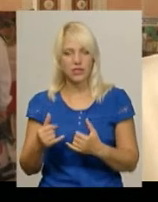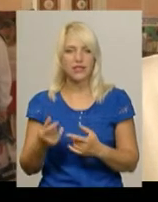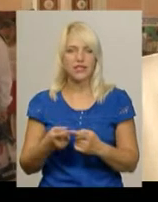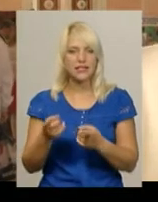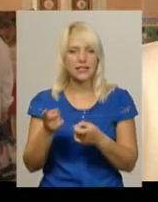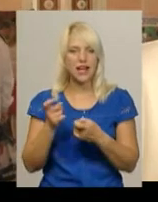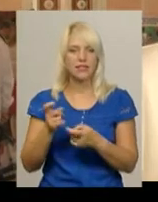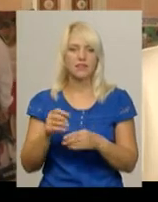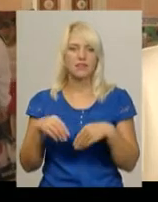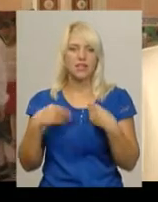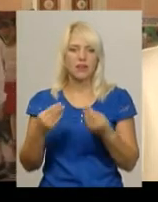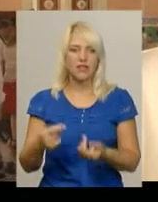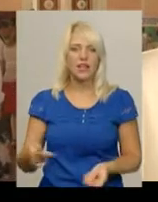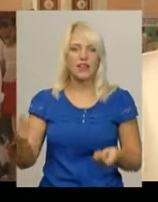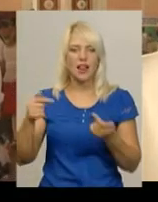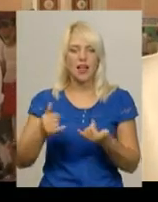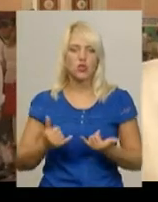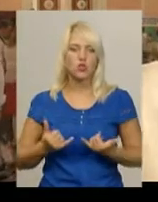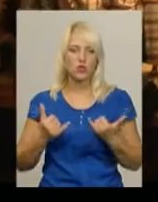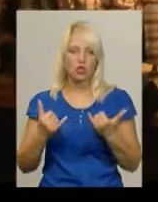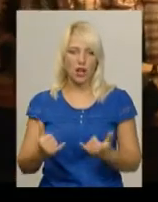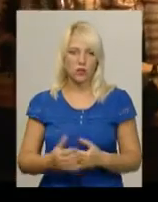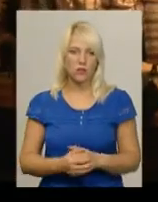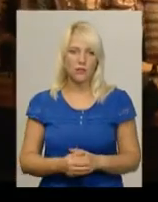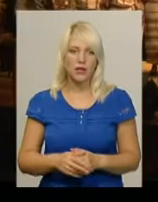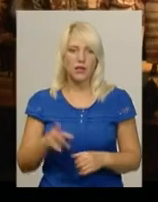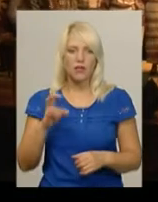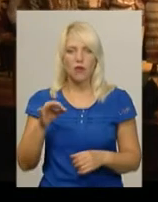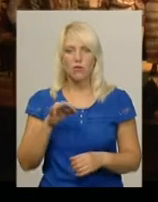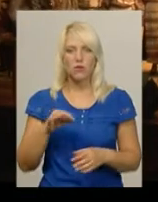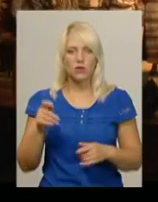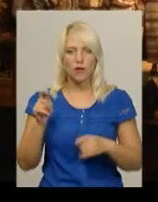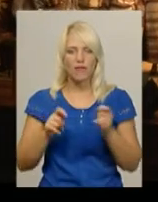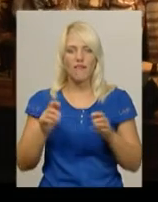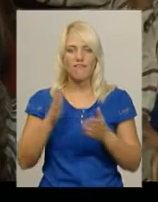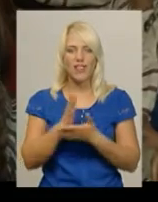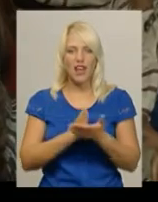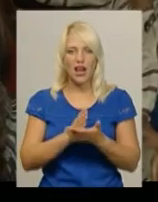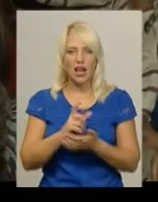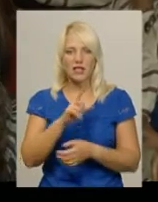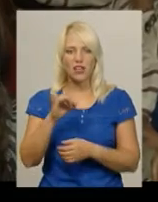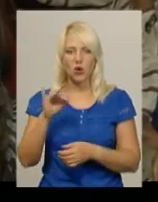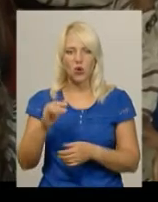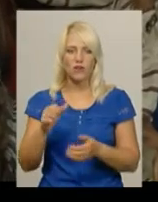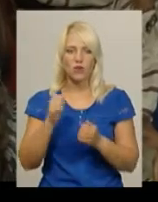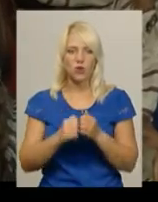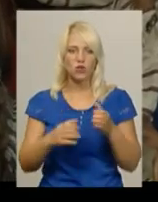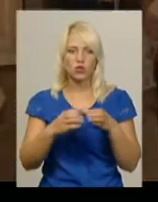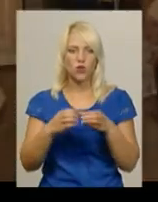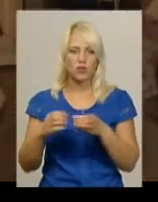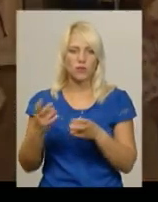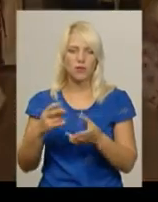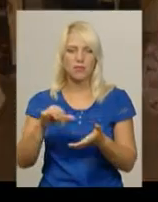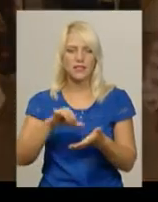їм просто належну шану і повагу. На обласному фестивалі ветеранських хорів кожен колектив має представити дві пісні.